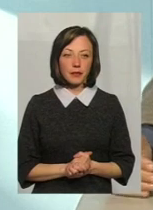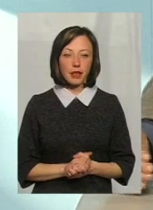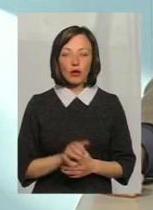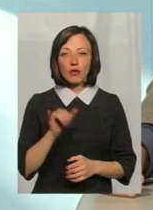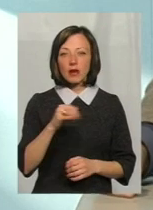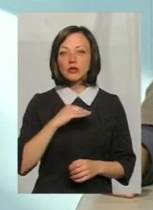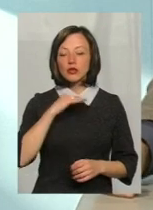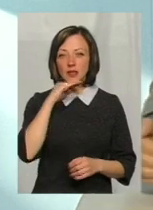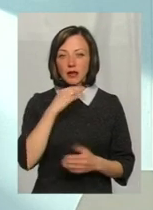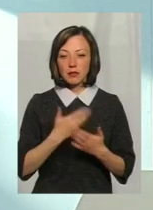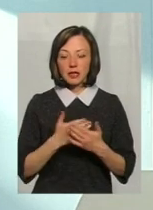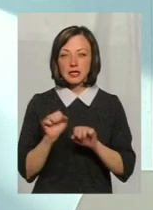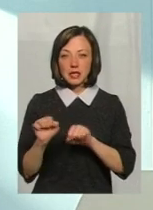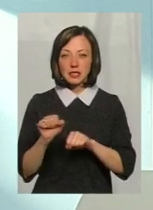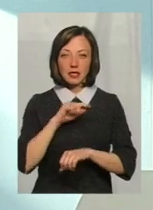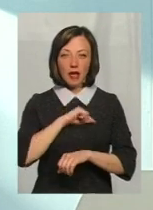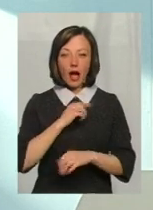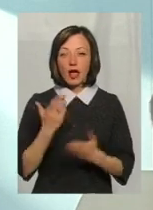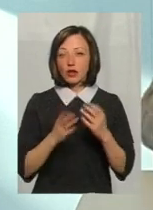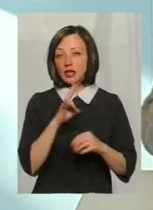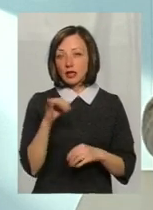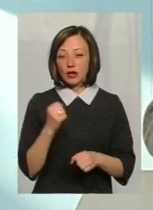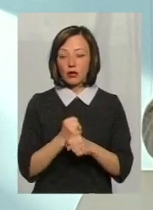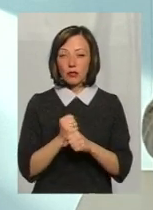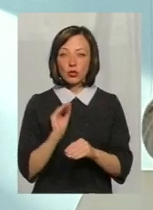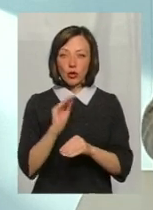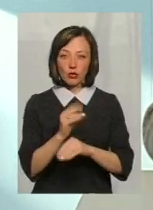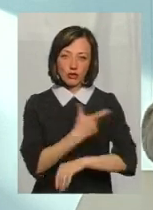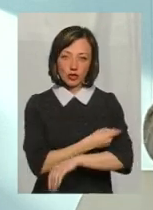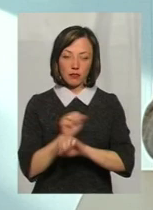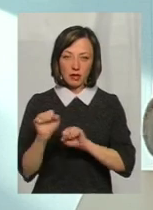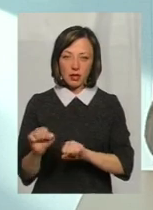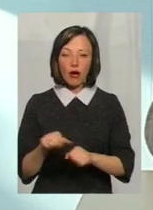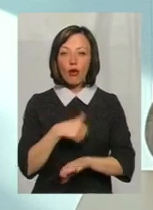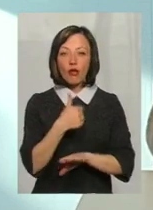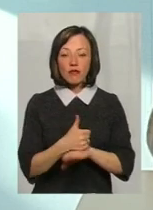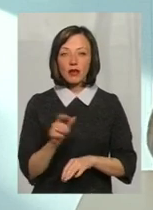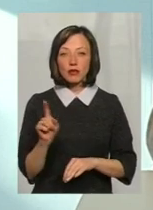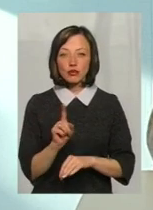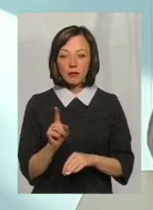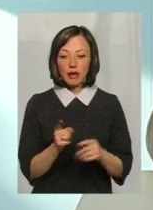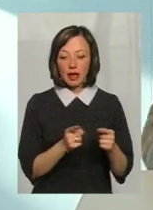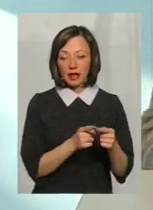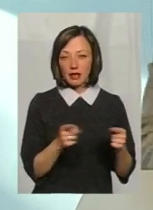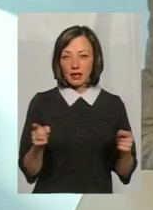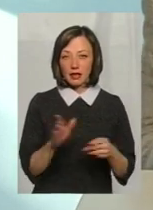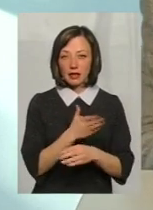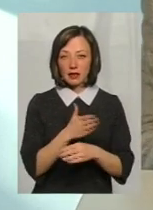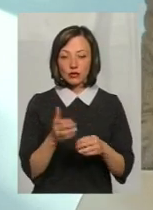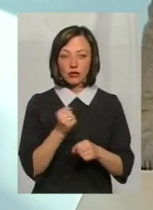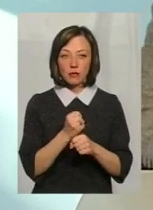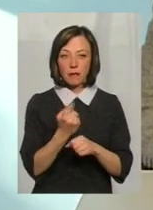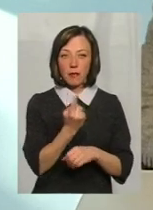захисний тітер, антитіл. А якщо ні, ви робите додаткове щеплення. Саме головне, що інтервал між щепленнями, якщо ви